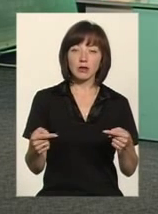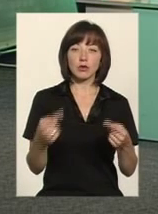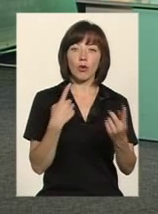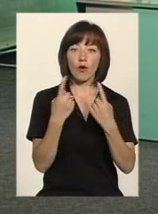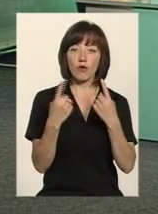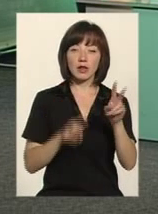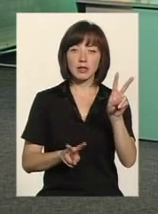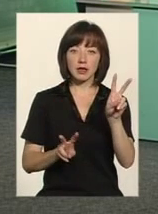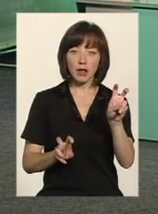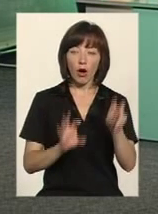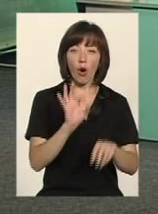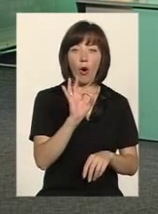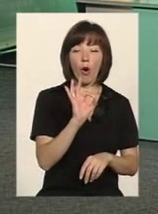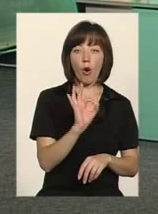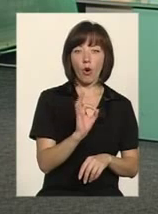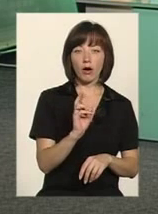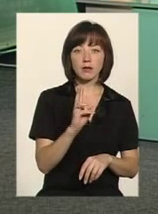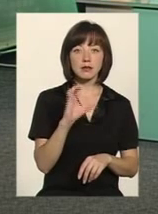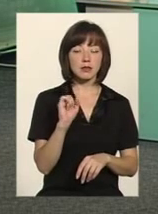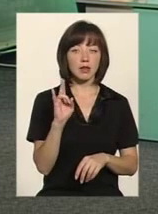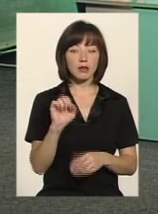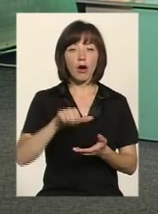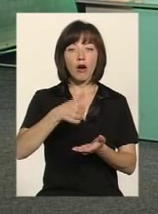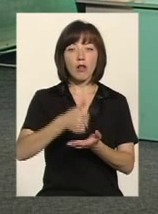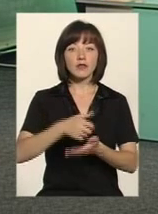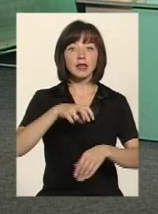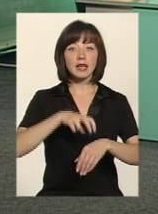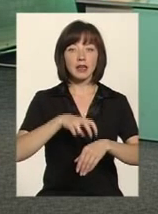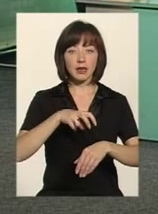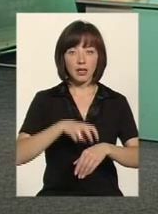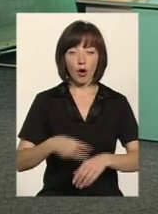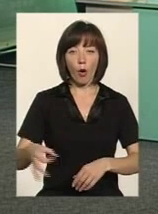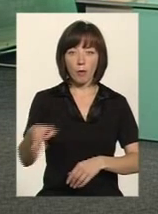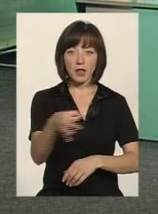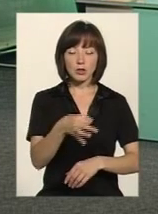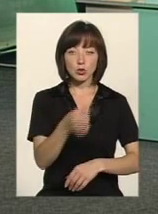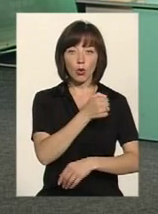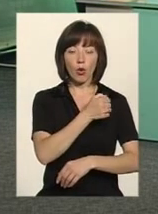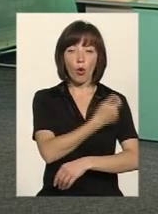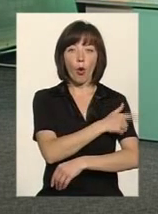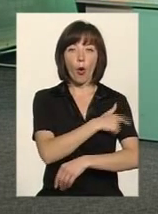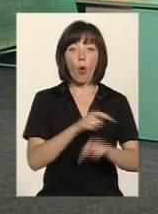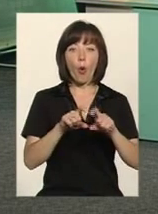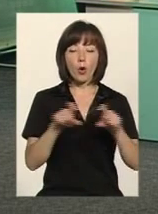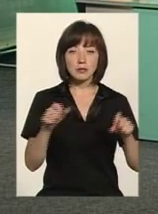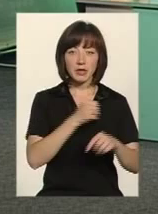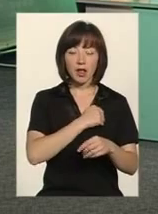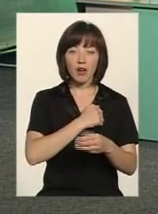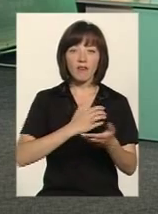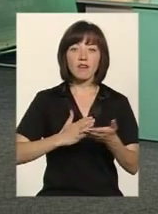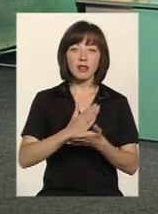із пані Оксаною Бочкарьовою. Нагадаю, це головний лікар Хмельницького обласного госпіталю ветеранів війни. Пані Оксано, у нас